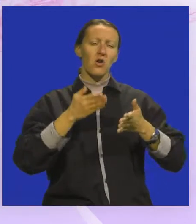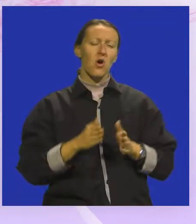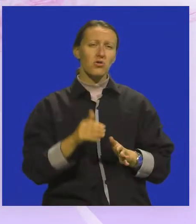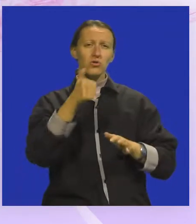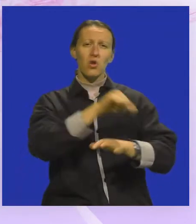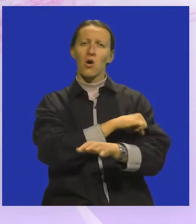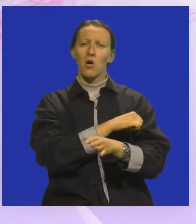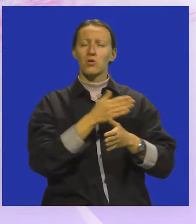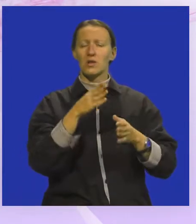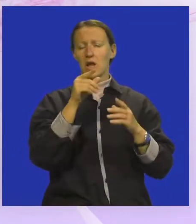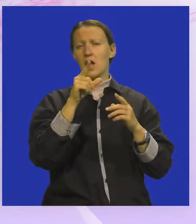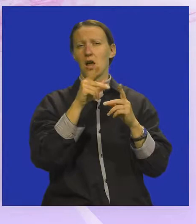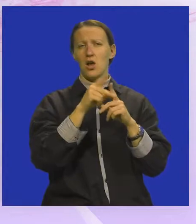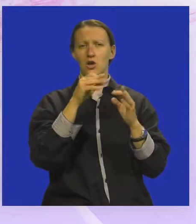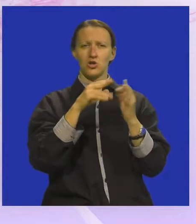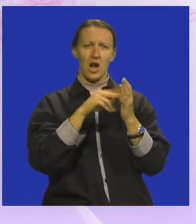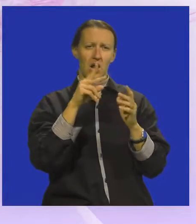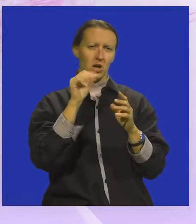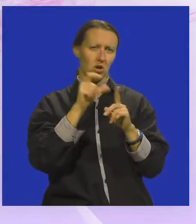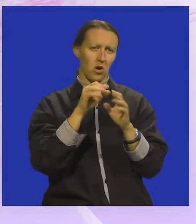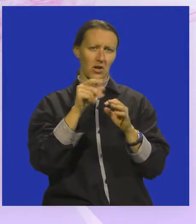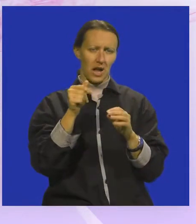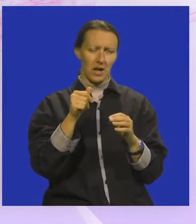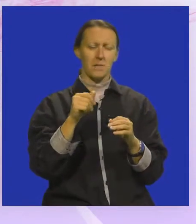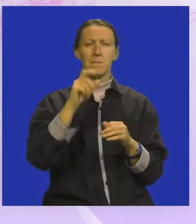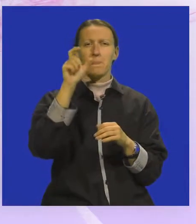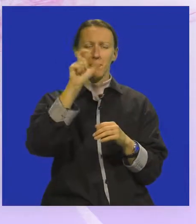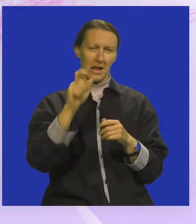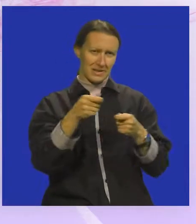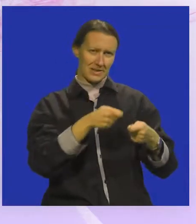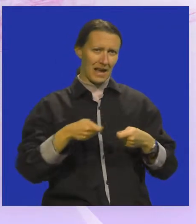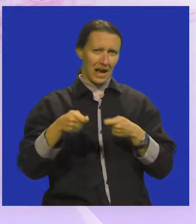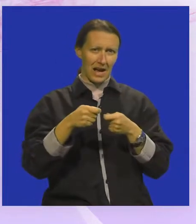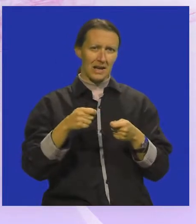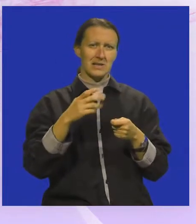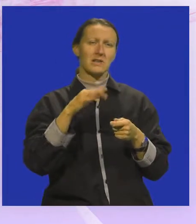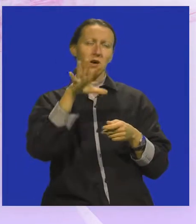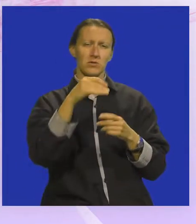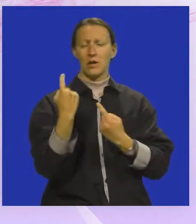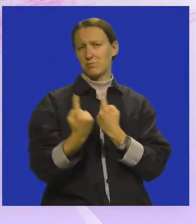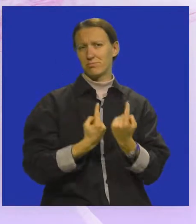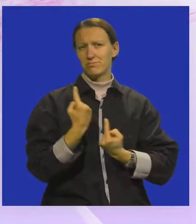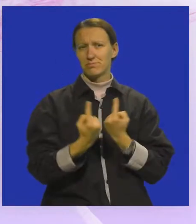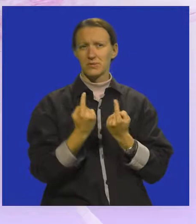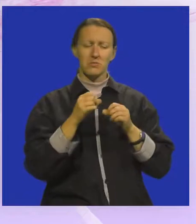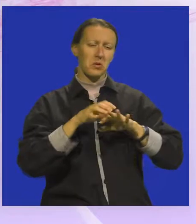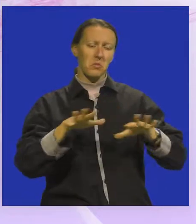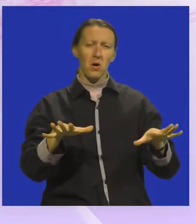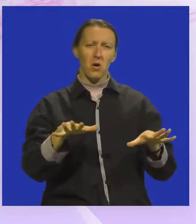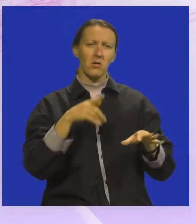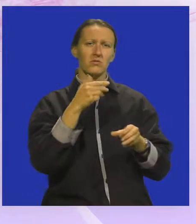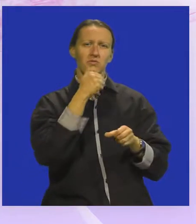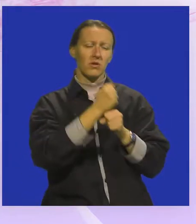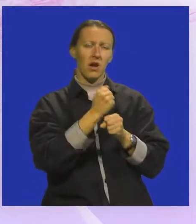Džanje Rodarija. Zajednica Taljana je za cilj uzela promociju lika i dijela